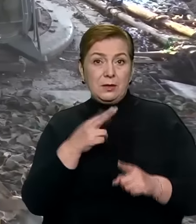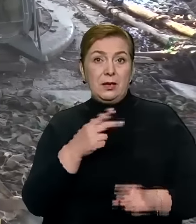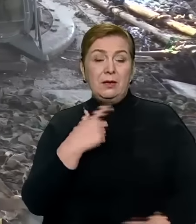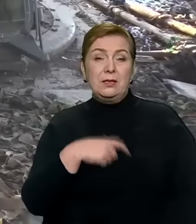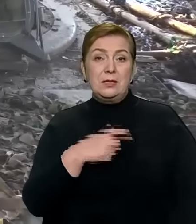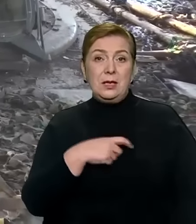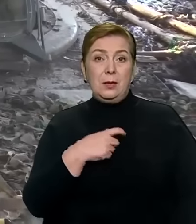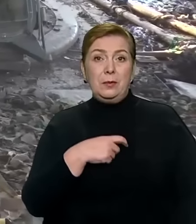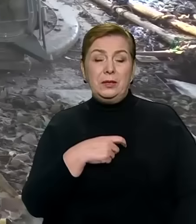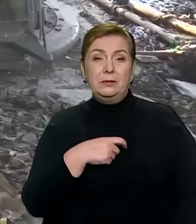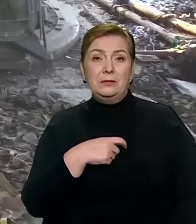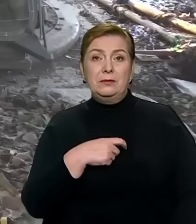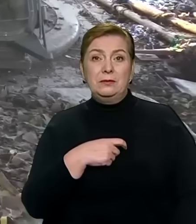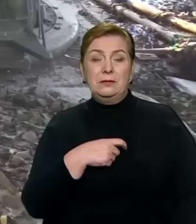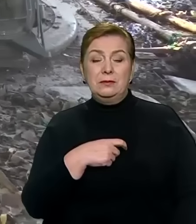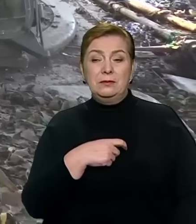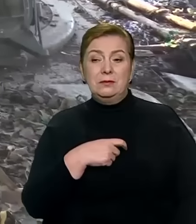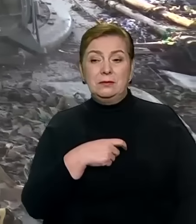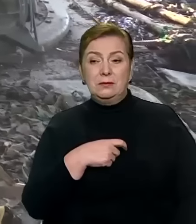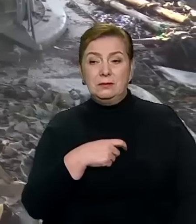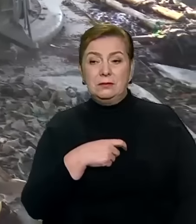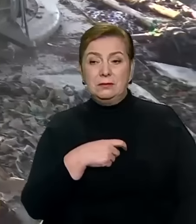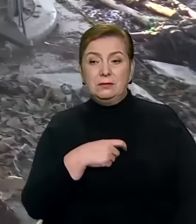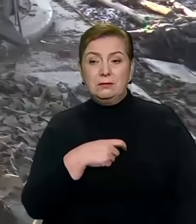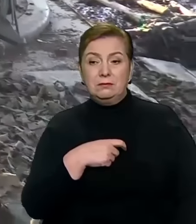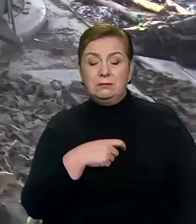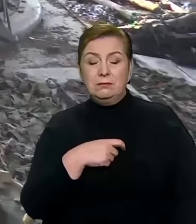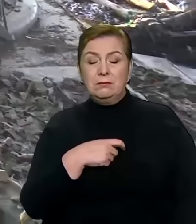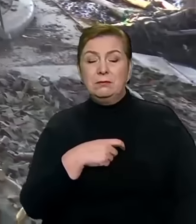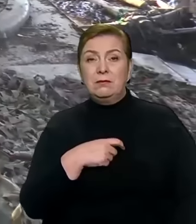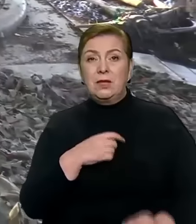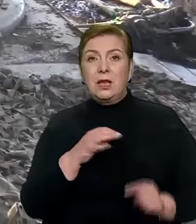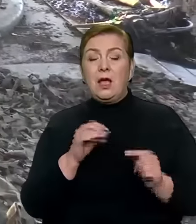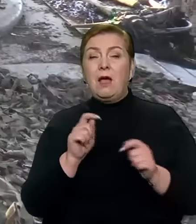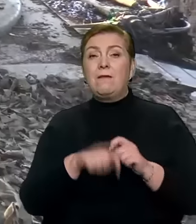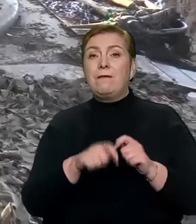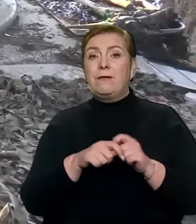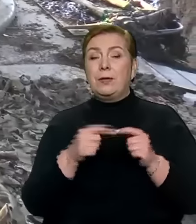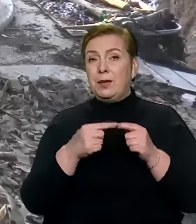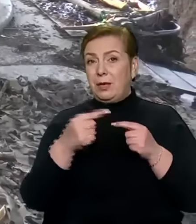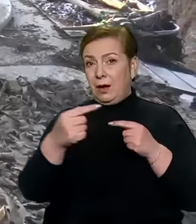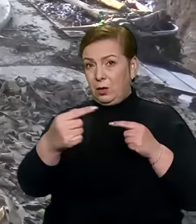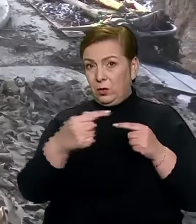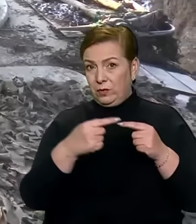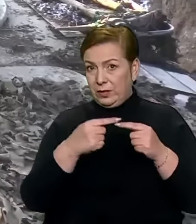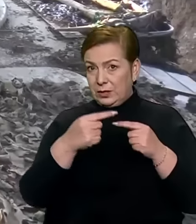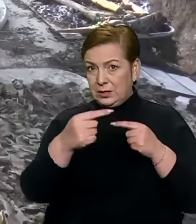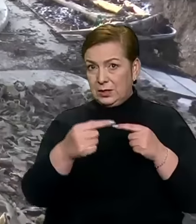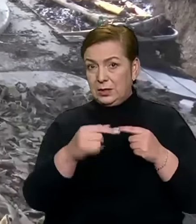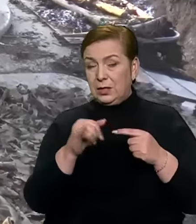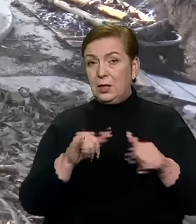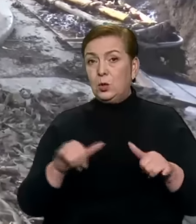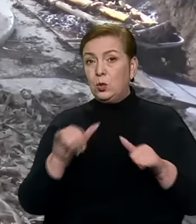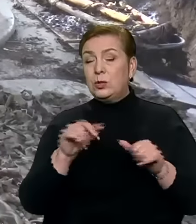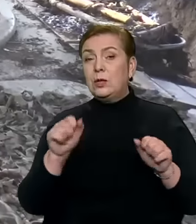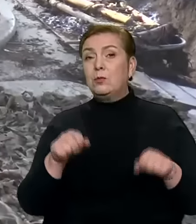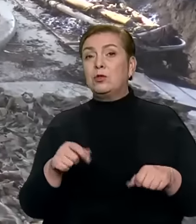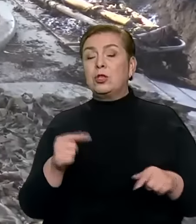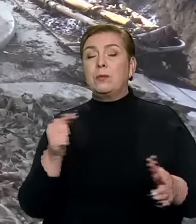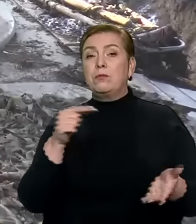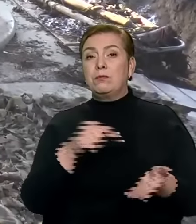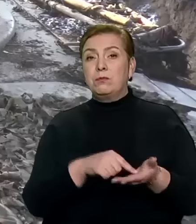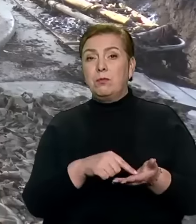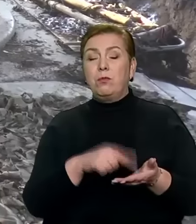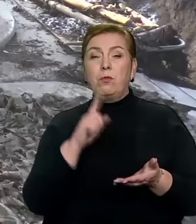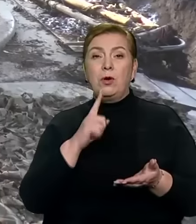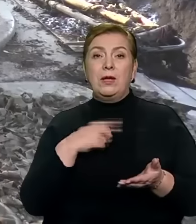виміряю вістань, і куди він може прилетіти до той час, до який я залізав